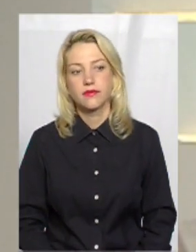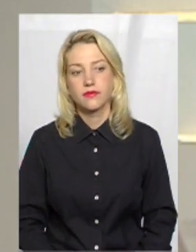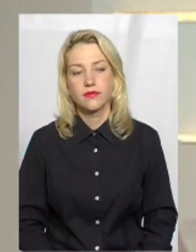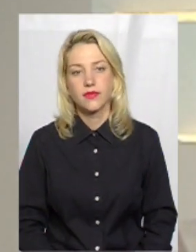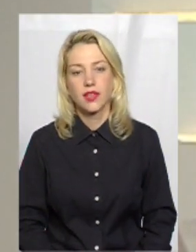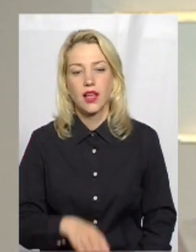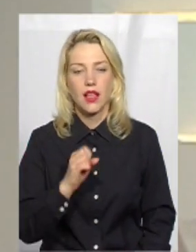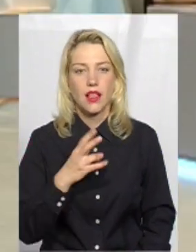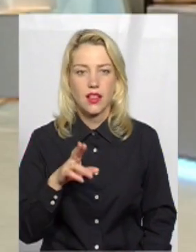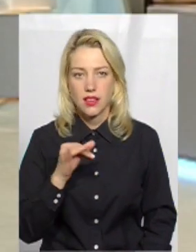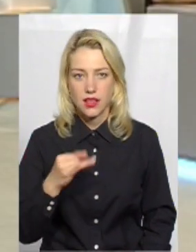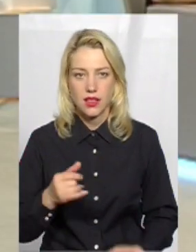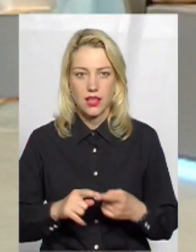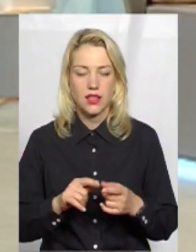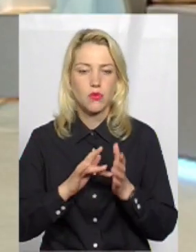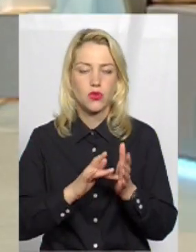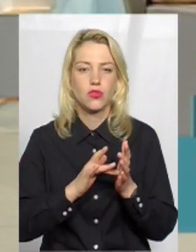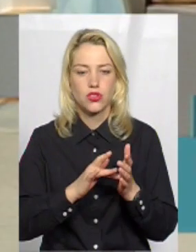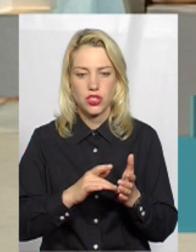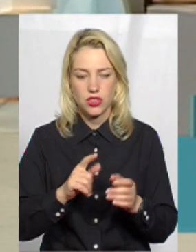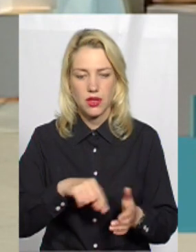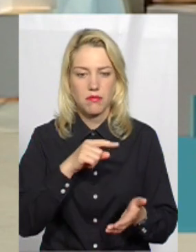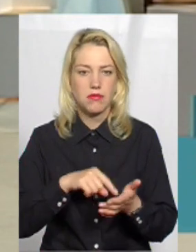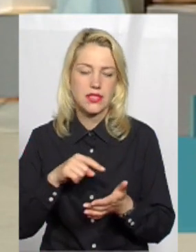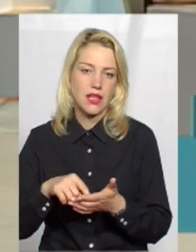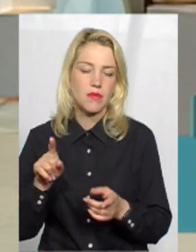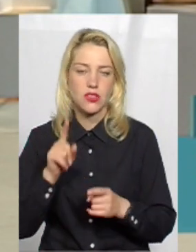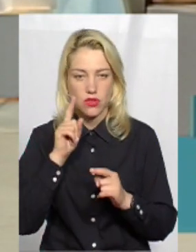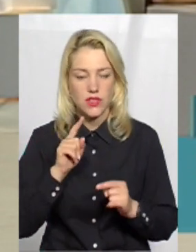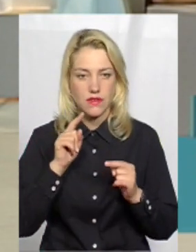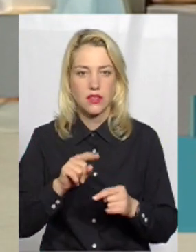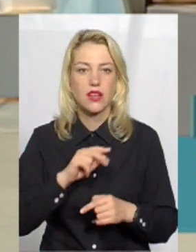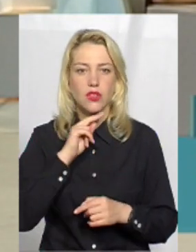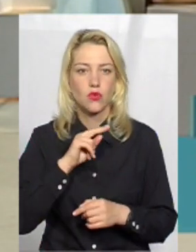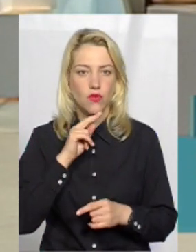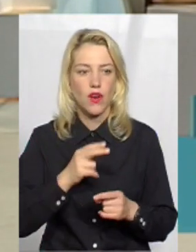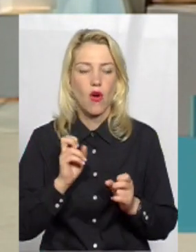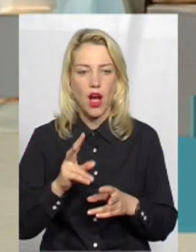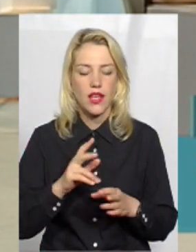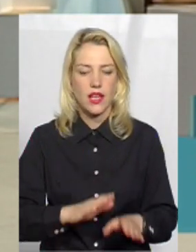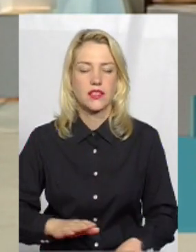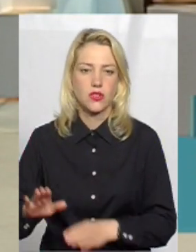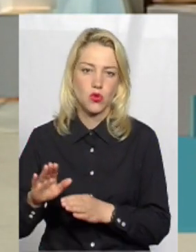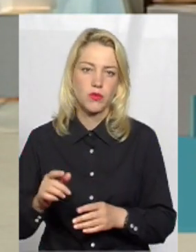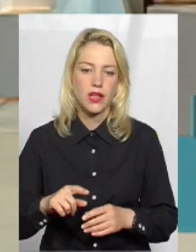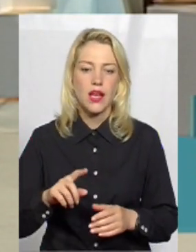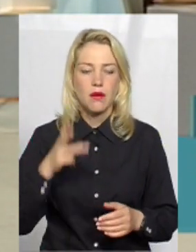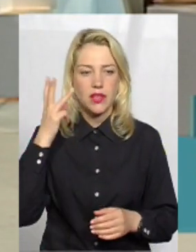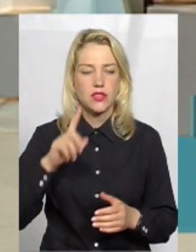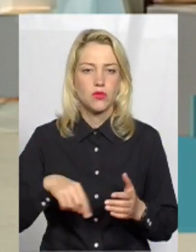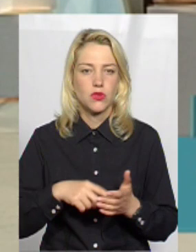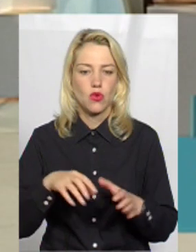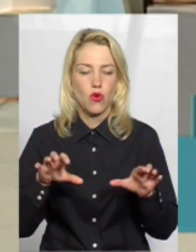Пан Андрій, подорожуючи містами, на що ви звертаєте в першу чергу увагу не як турист, а як заступник Хмельницького міського голови?